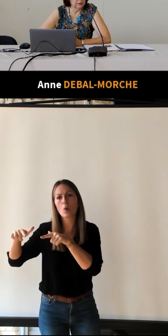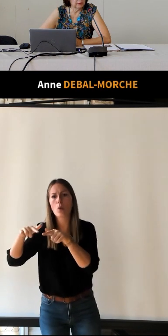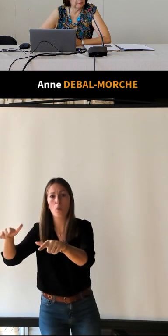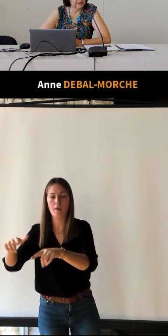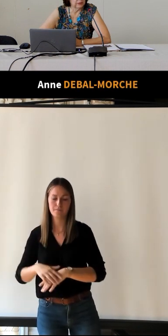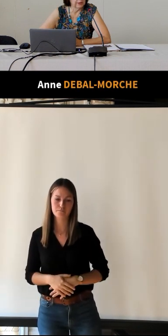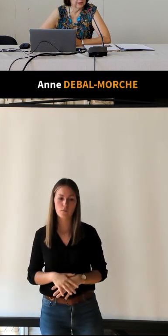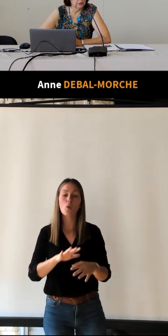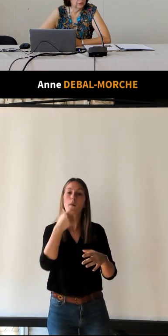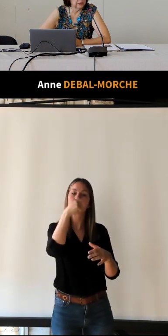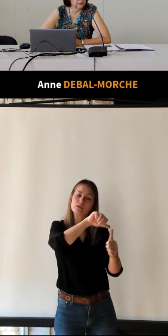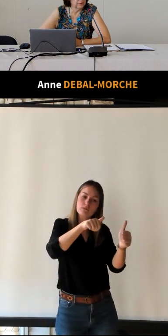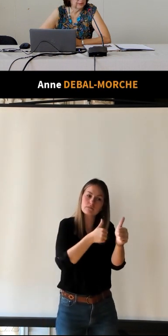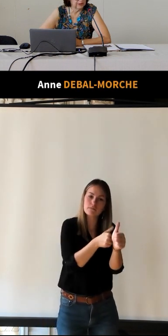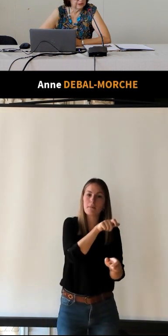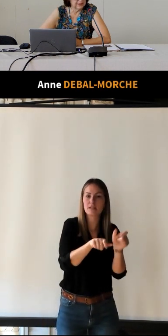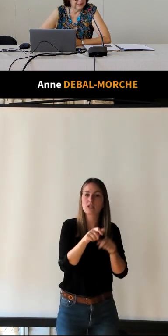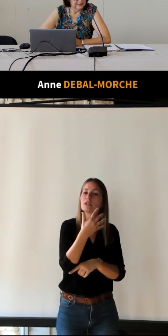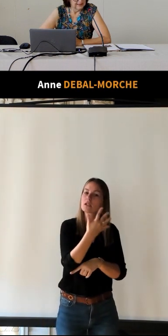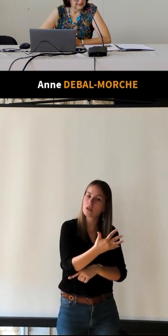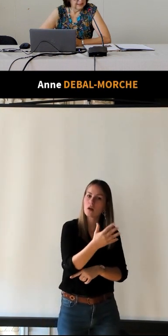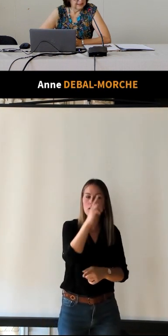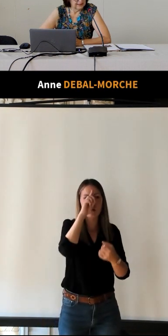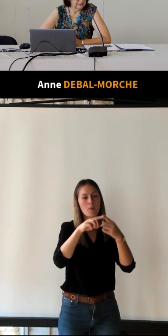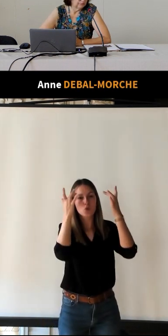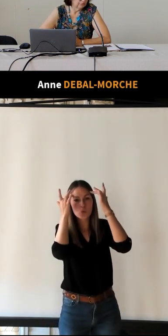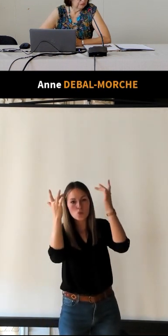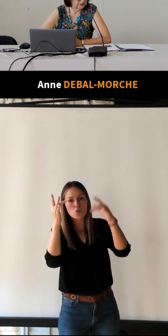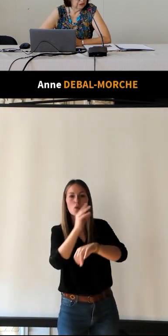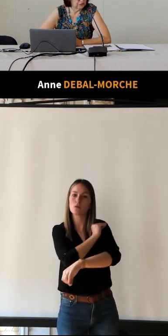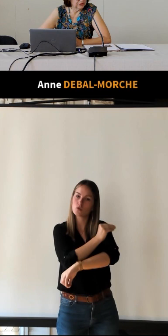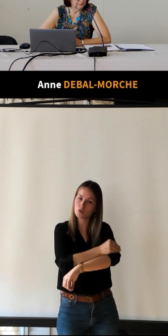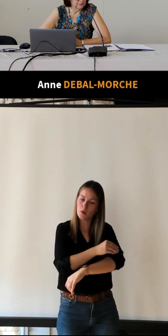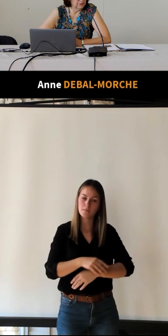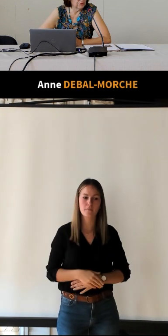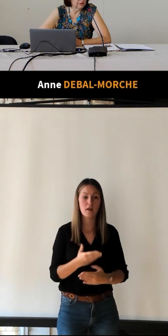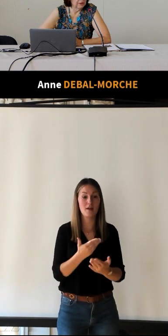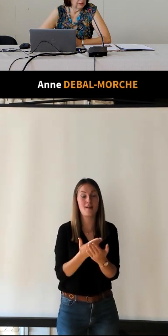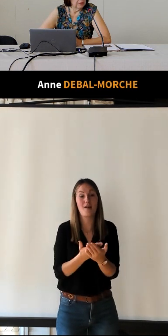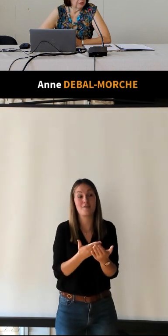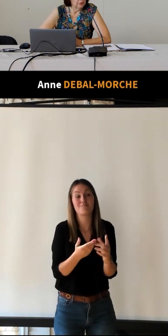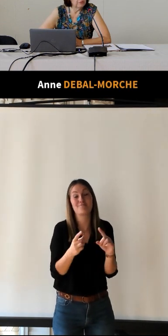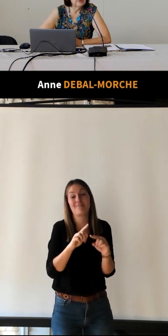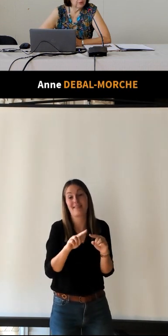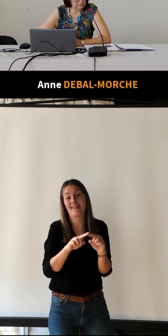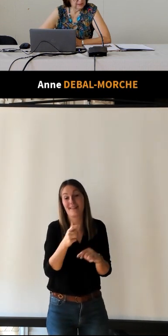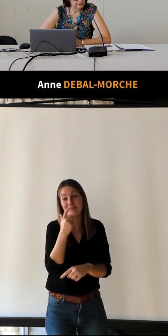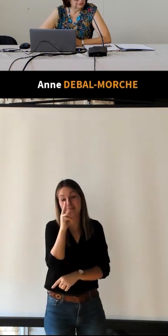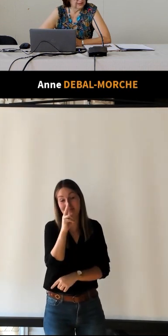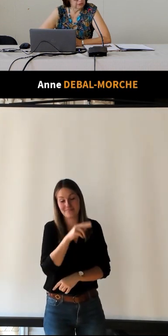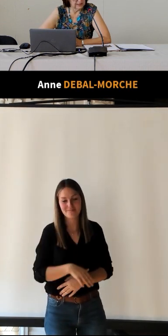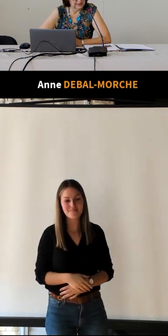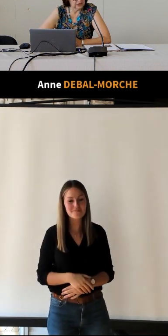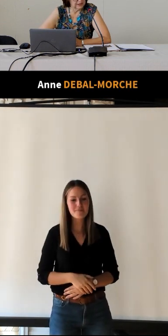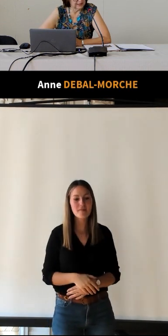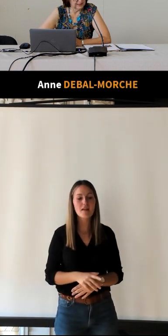-présidents, représentants de la culture et du sport. Et là, y a quelque chose qui un petit peu amusant. Louis de Grandmaison